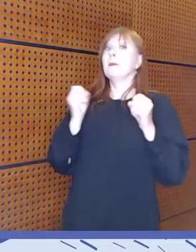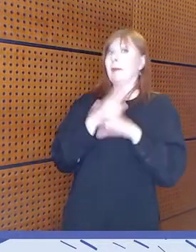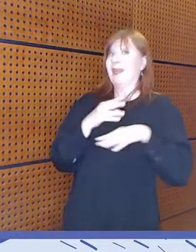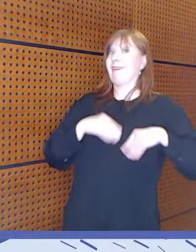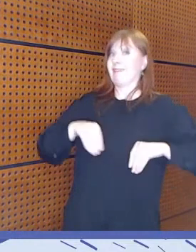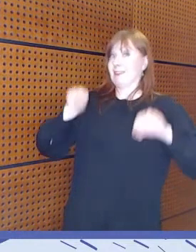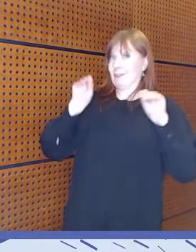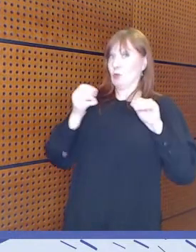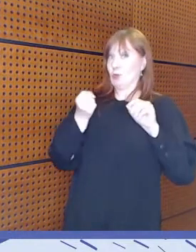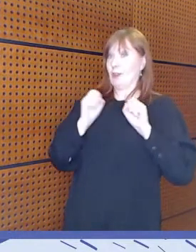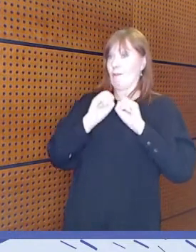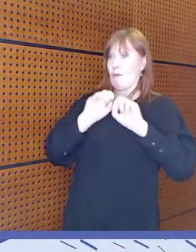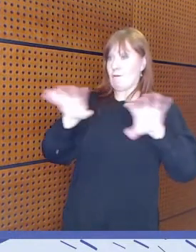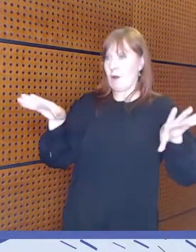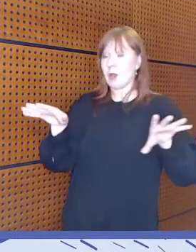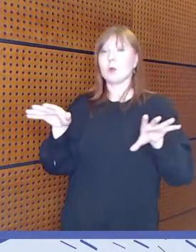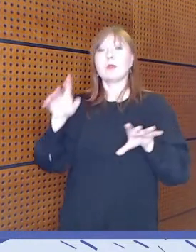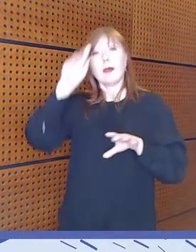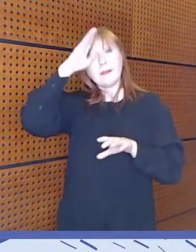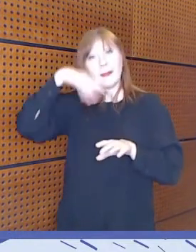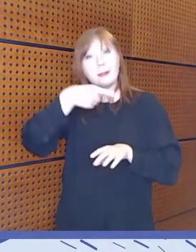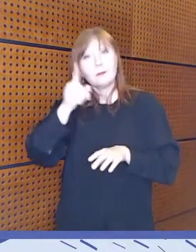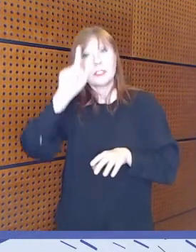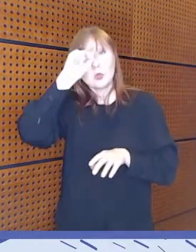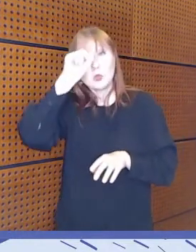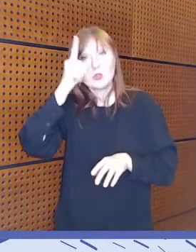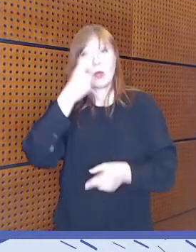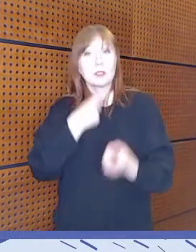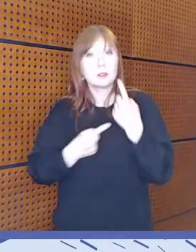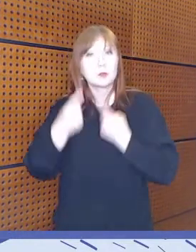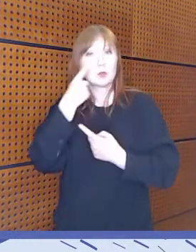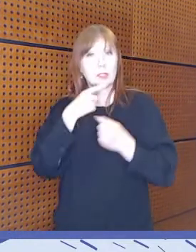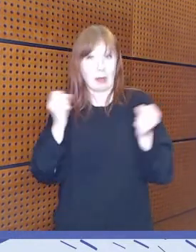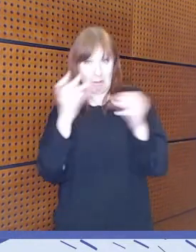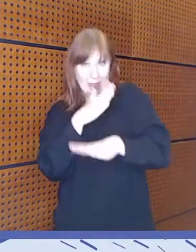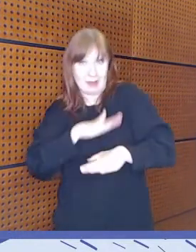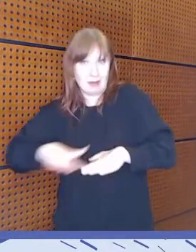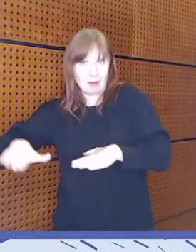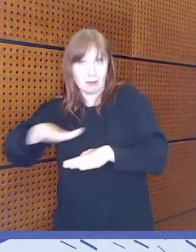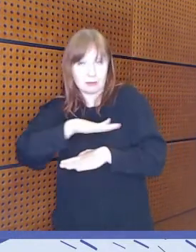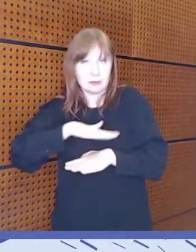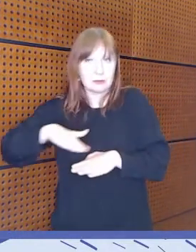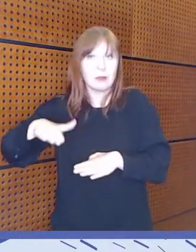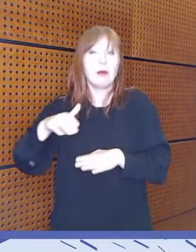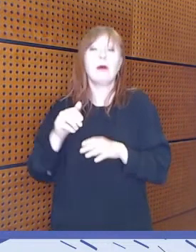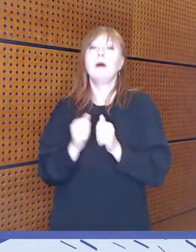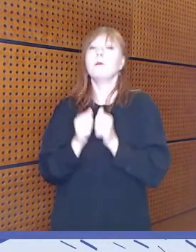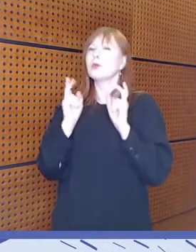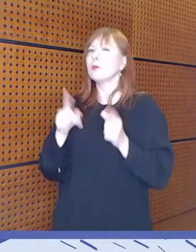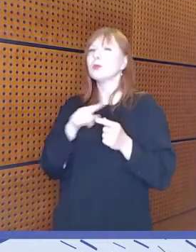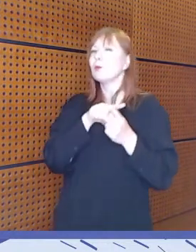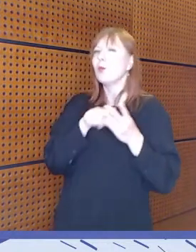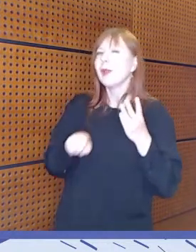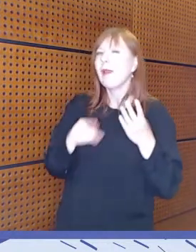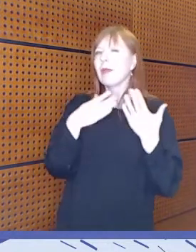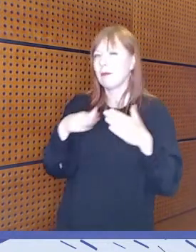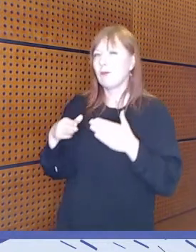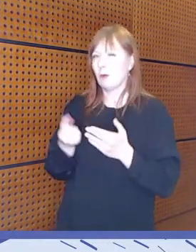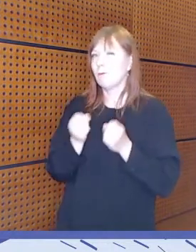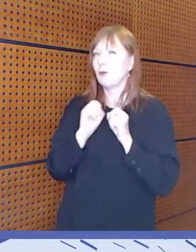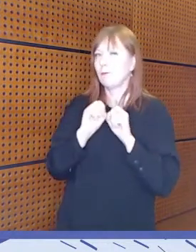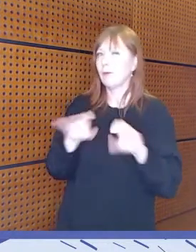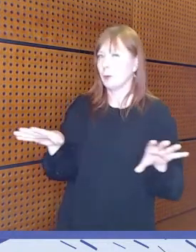ihmiset osaa keskustella mediassa. Mutta tähän voidaan vaikuttaa myös muillakin keinoilla.